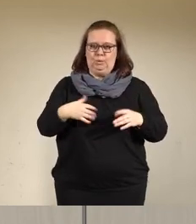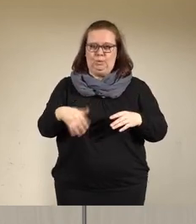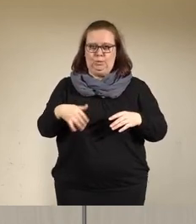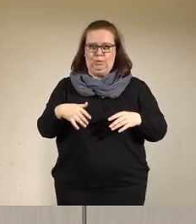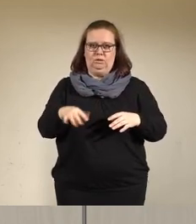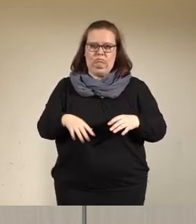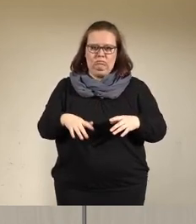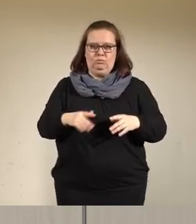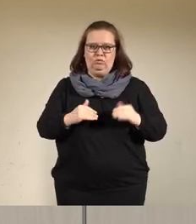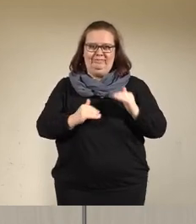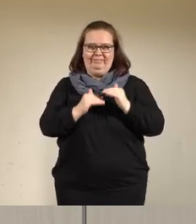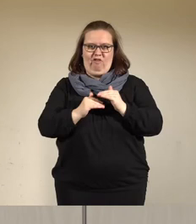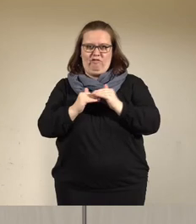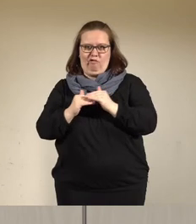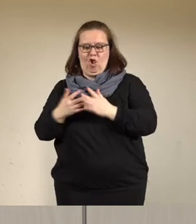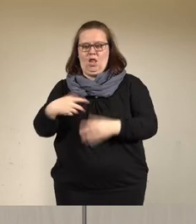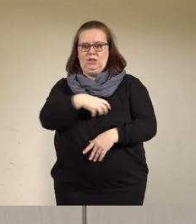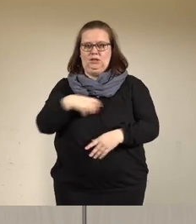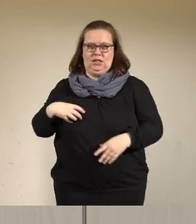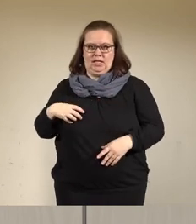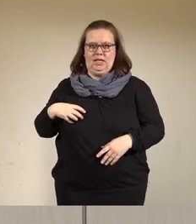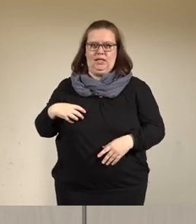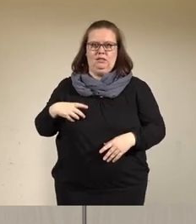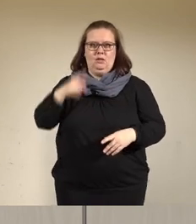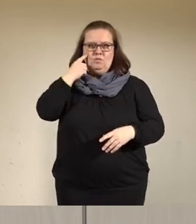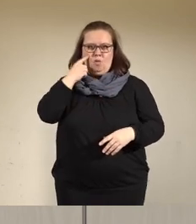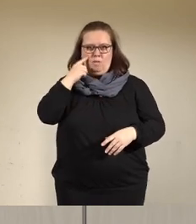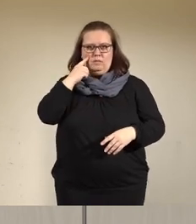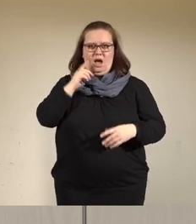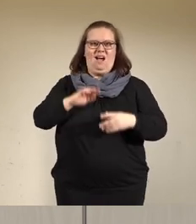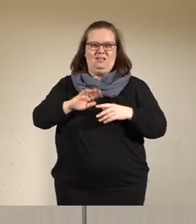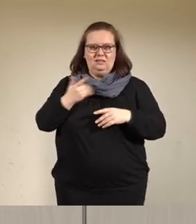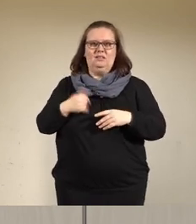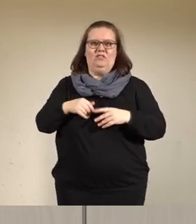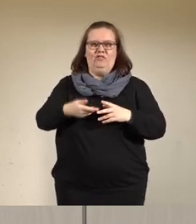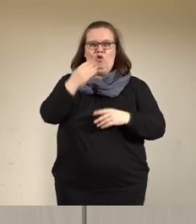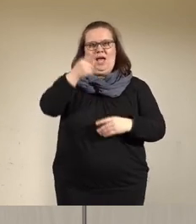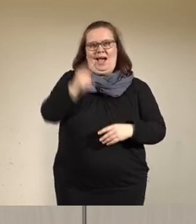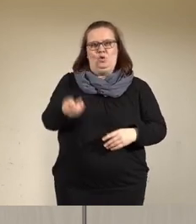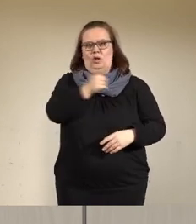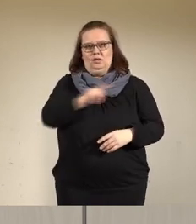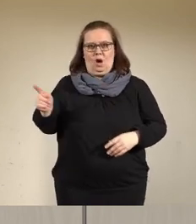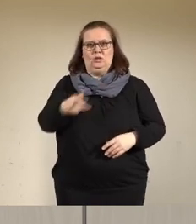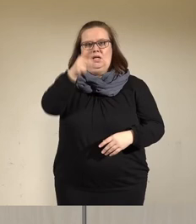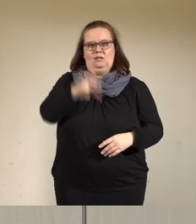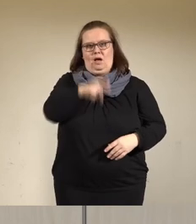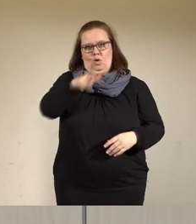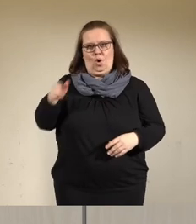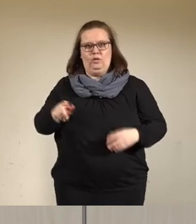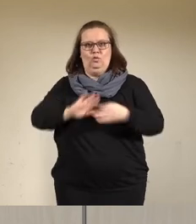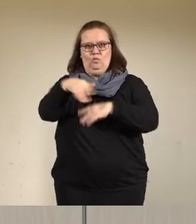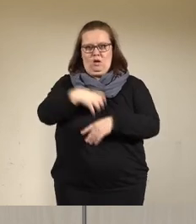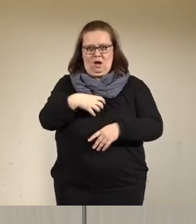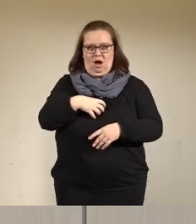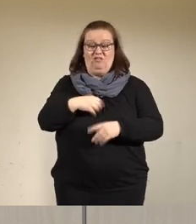In Dresden haben wir die Inzidenz von 300 mittlerweile fast eine Woche überschritten und in